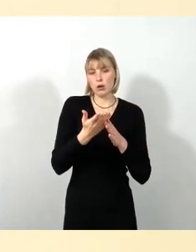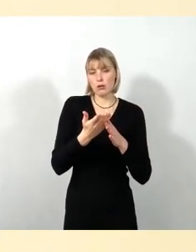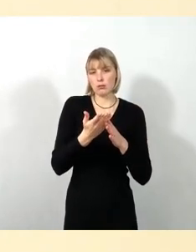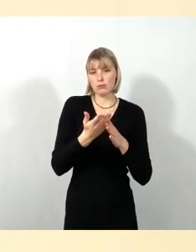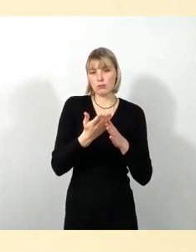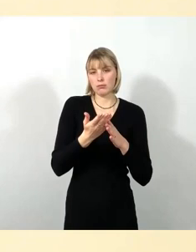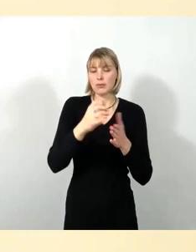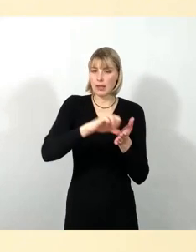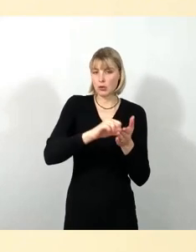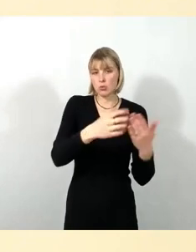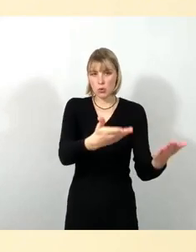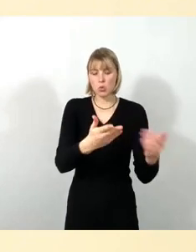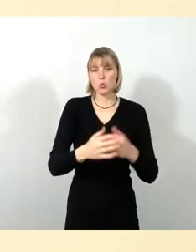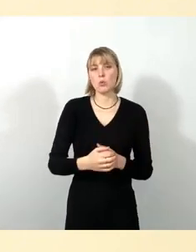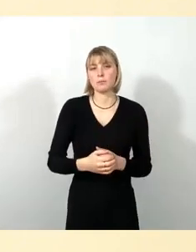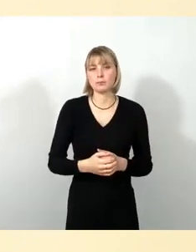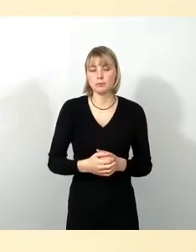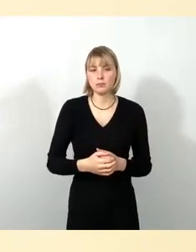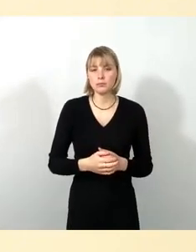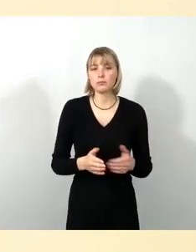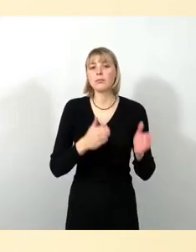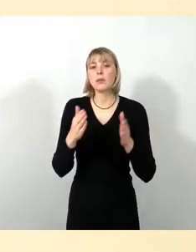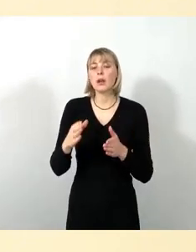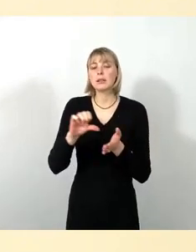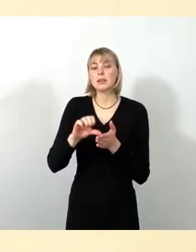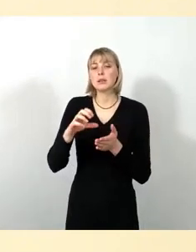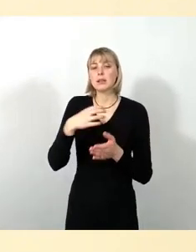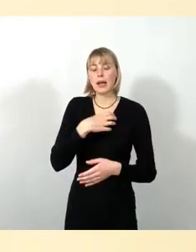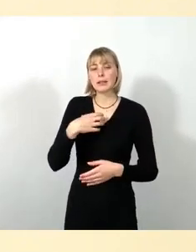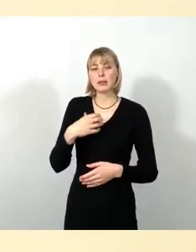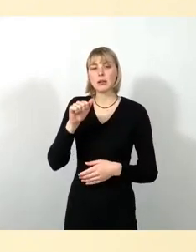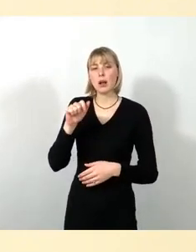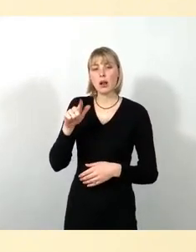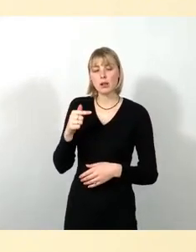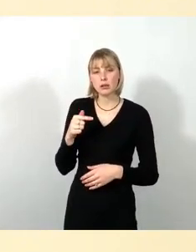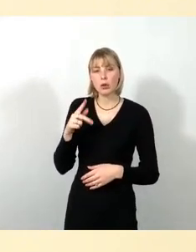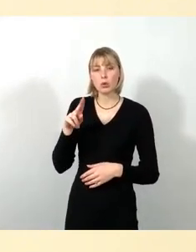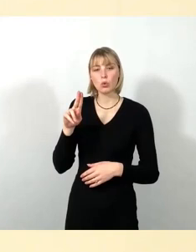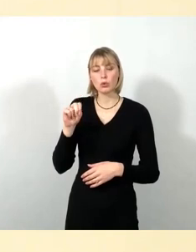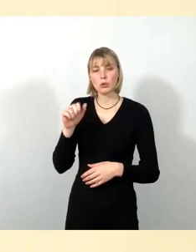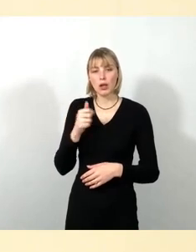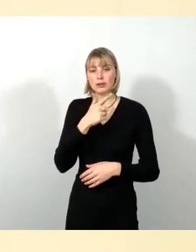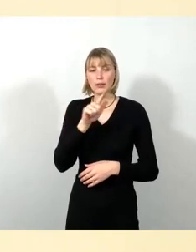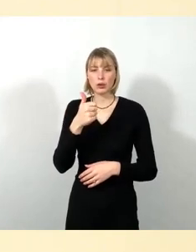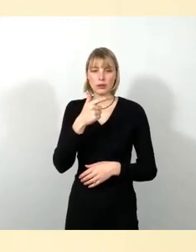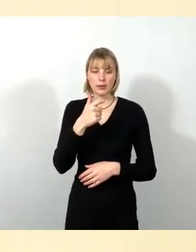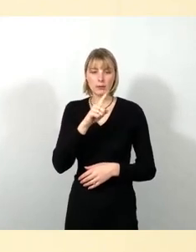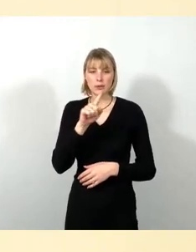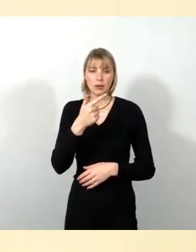-Gebiet Dresden-Alt Kroner befindet in der Förderperiode 2021 bis 2027. Und der